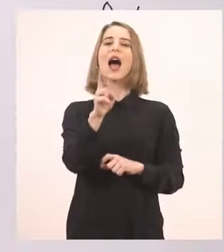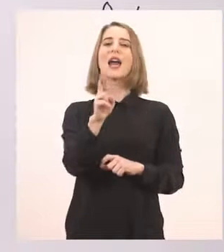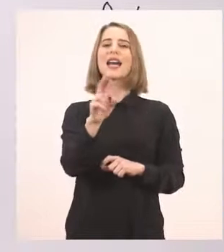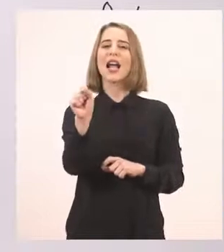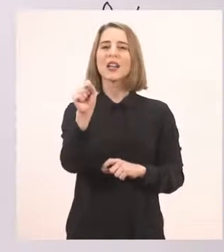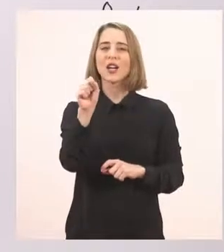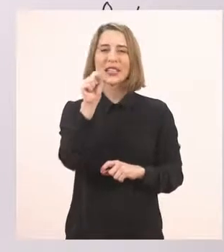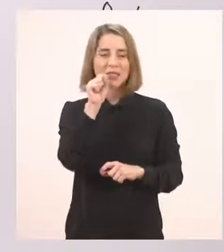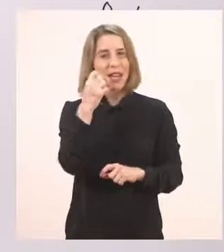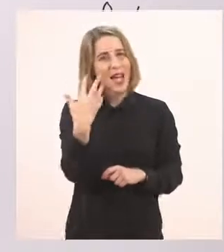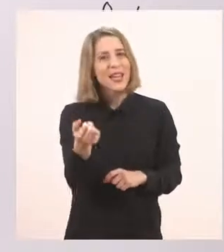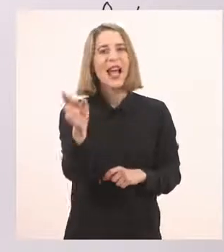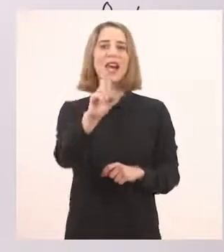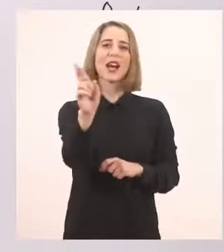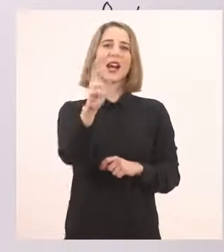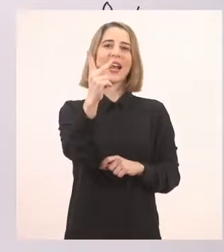Πολύ σωστά.